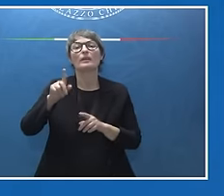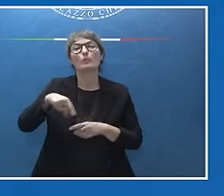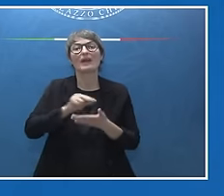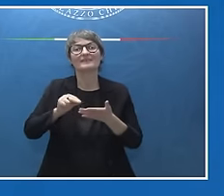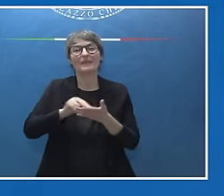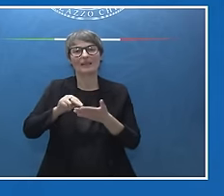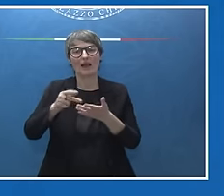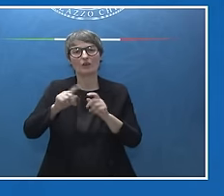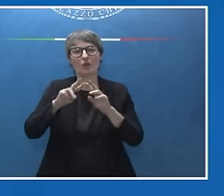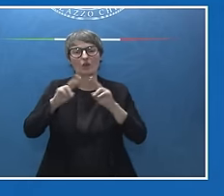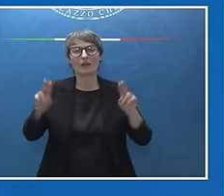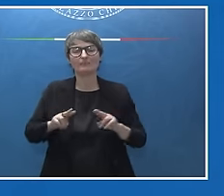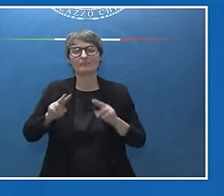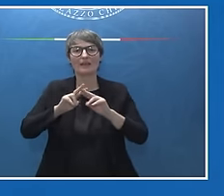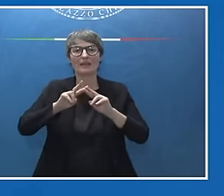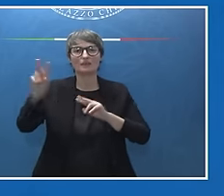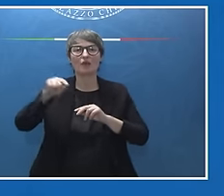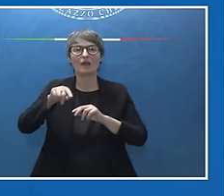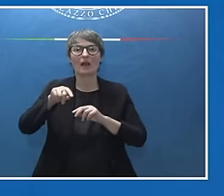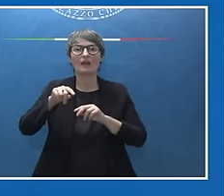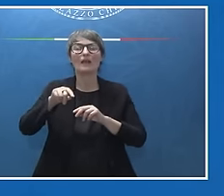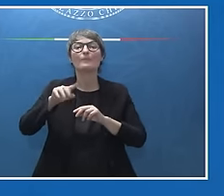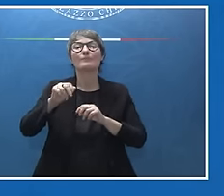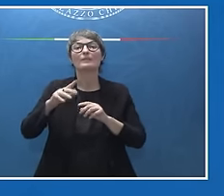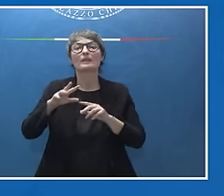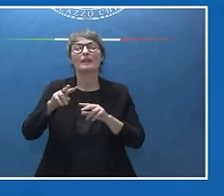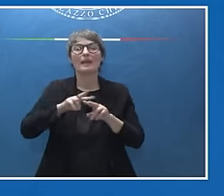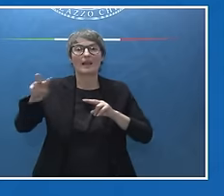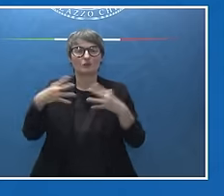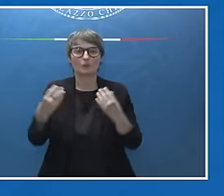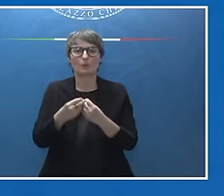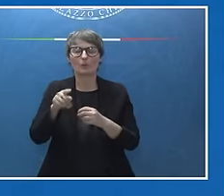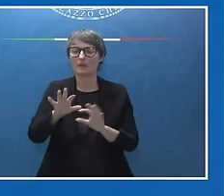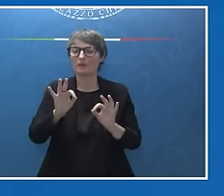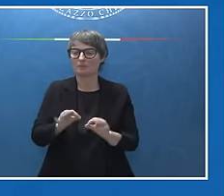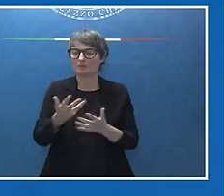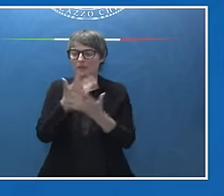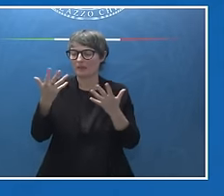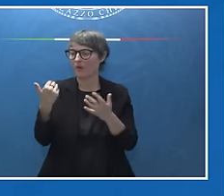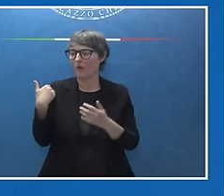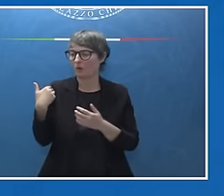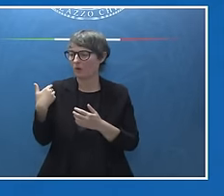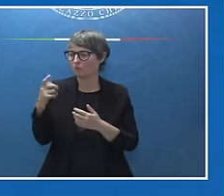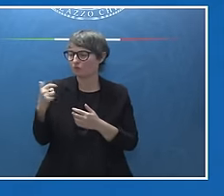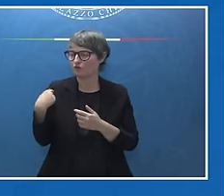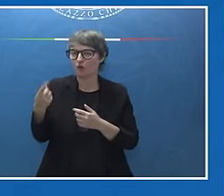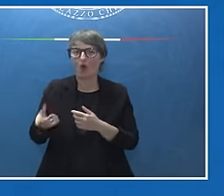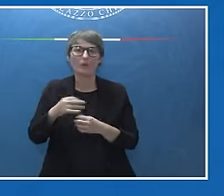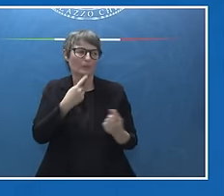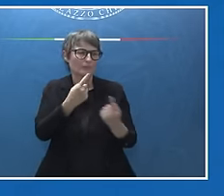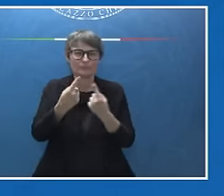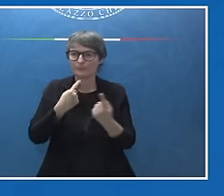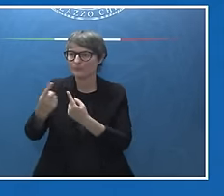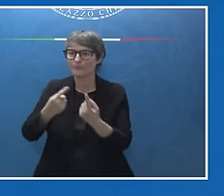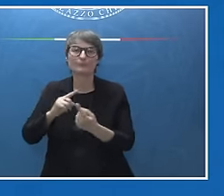Insomma chiaramente abbiamo parlato in questi giorni con tutti i leader. Ho avuto anche